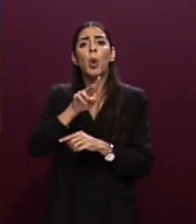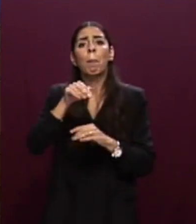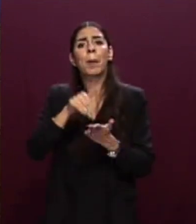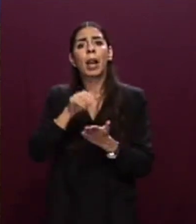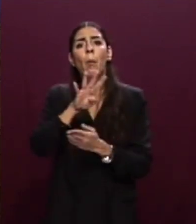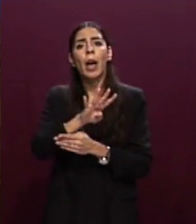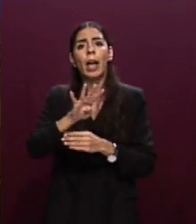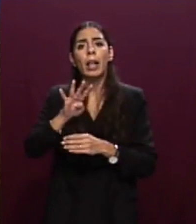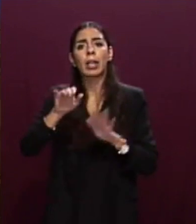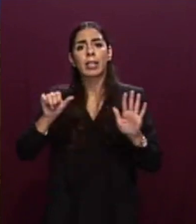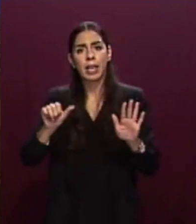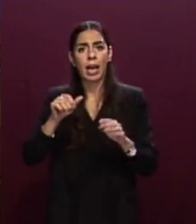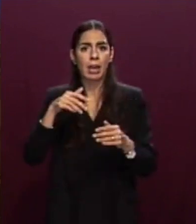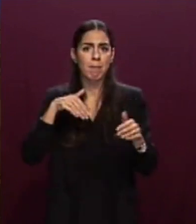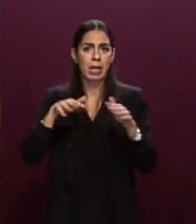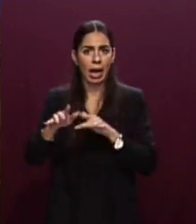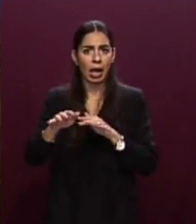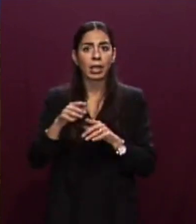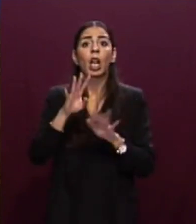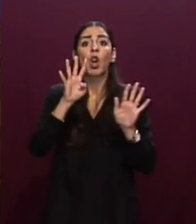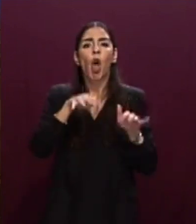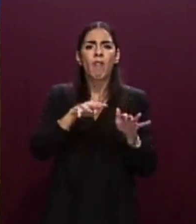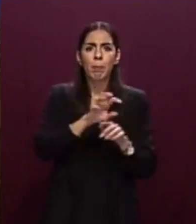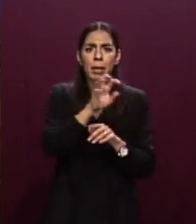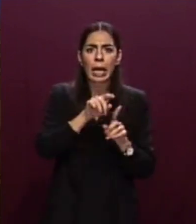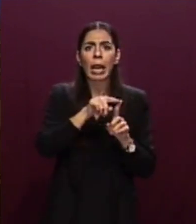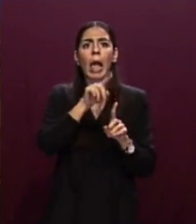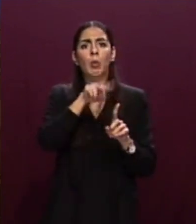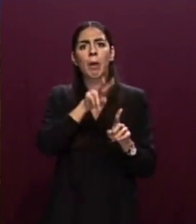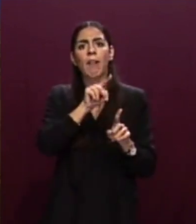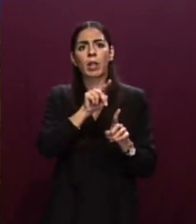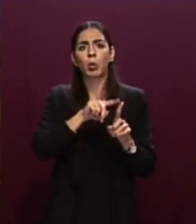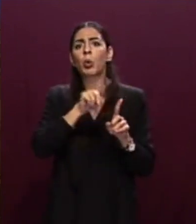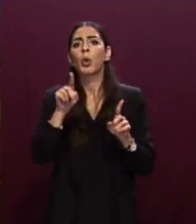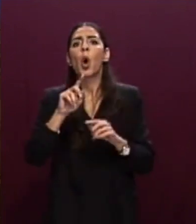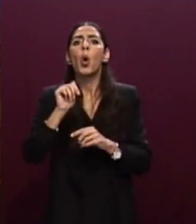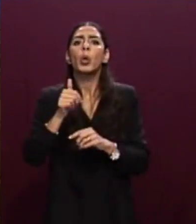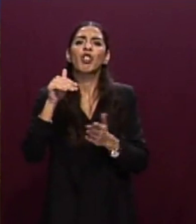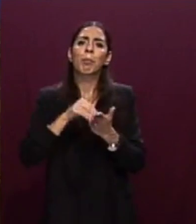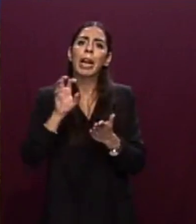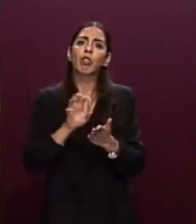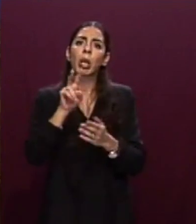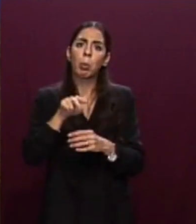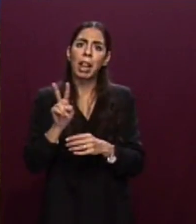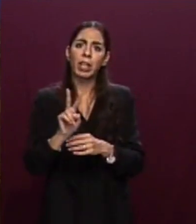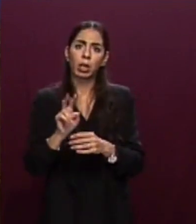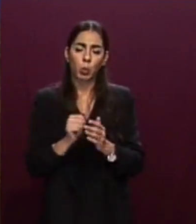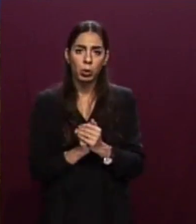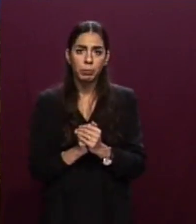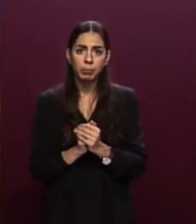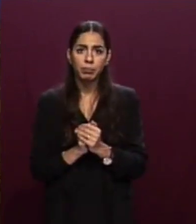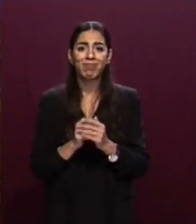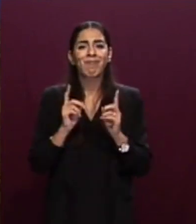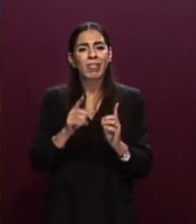.956 nel 2021 e 11.090 finora nel 2022. Secondo i dati Frontex,